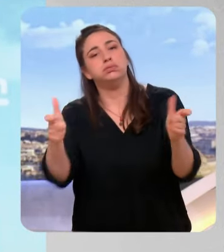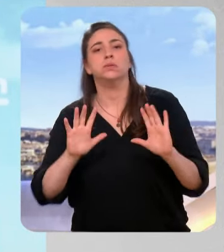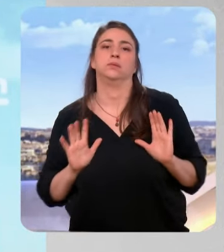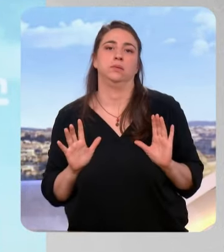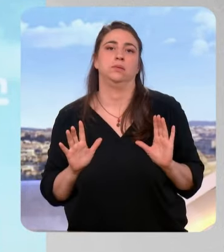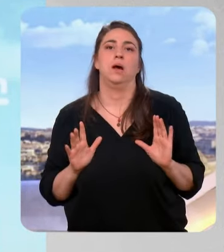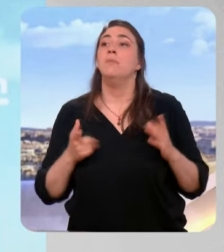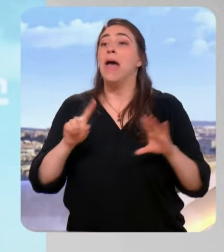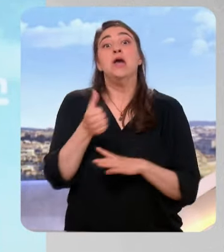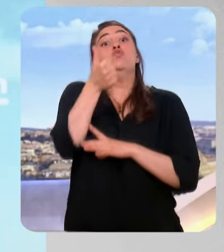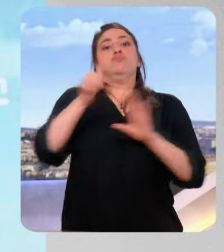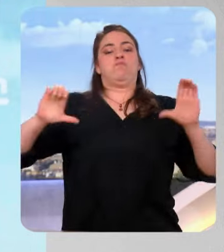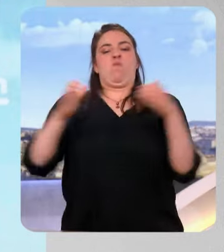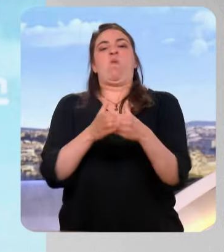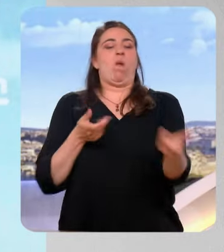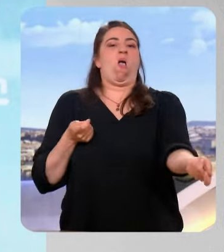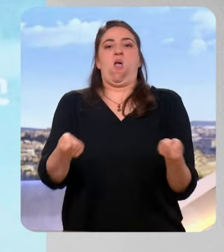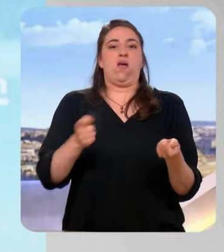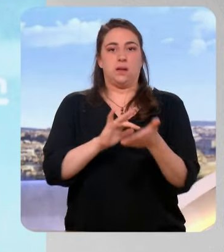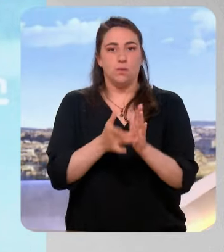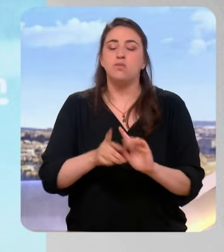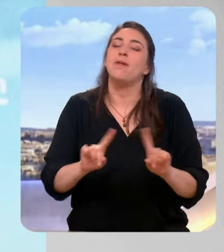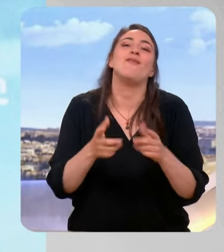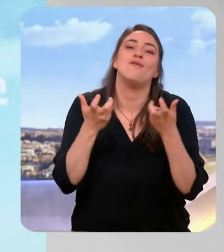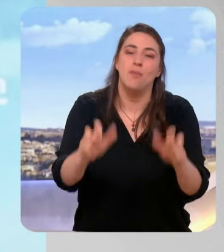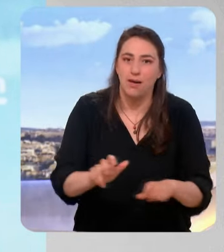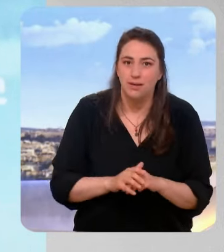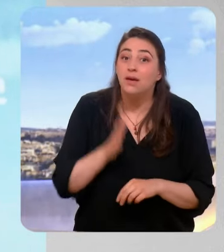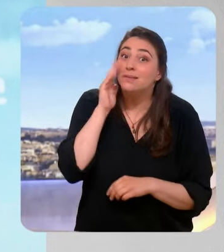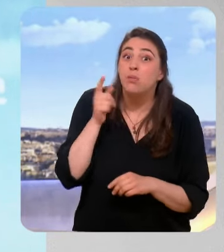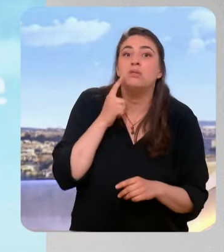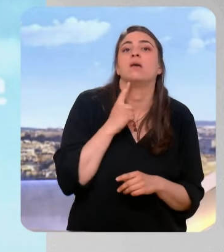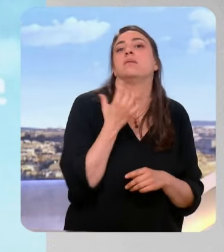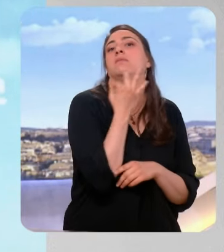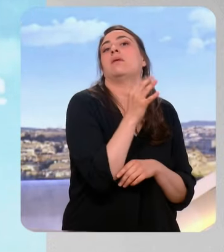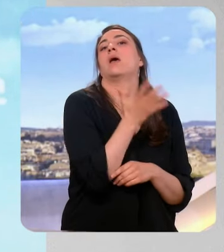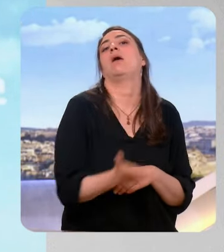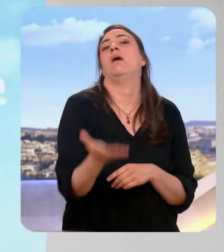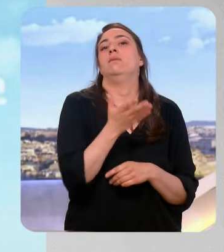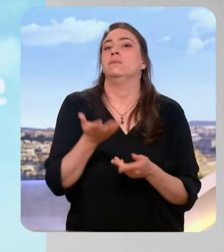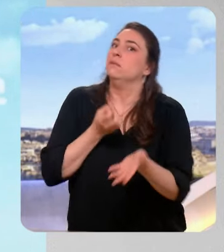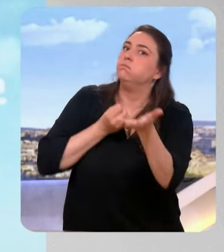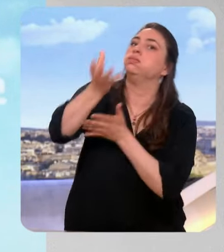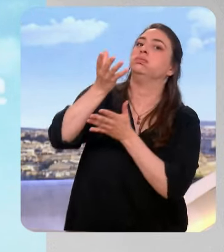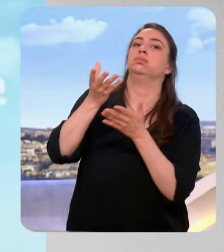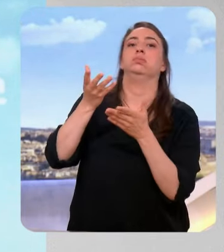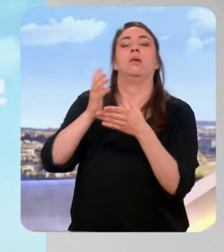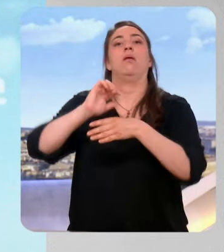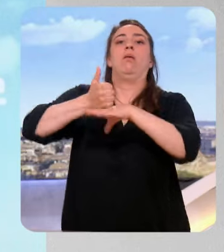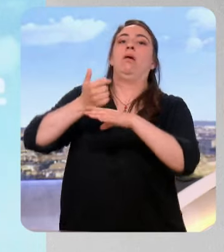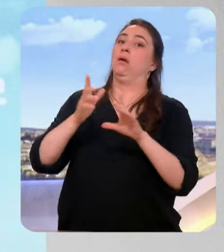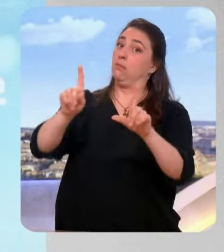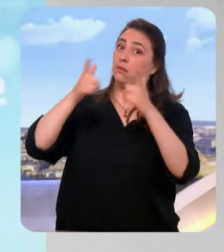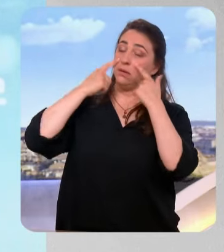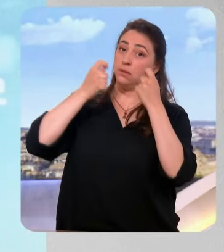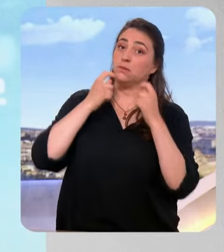dispose seule de la majorité absolue. Donc quelque part, c'est un message qu'elle envoie à la classe politique de réussir à changer d'état d'esprit et de se mettre d'accord